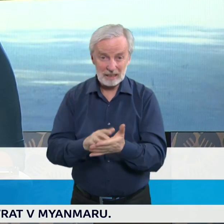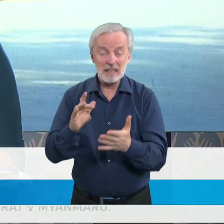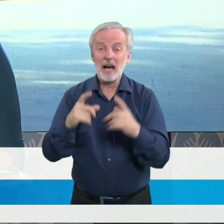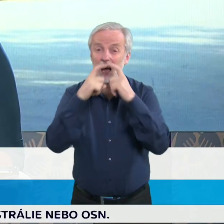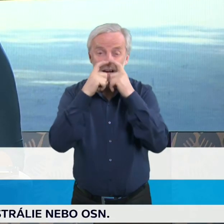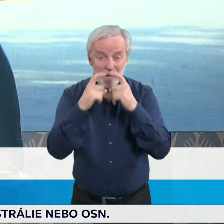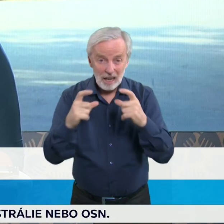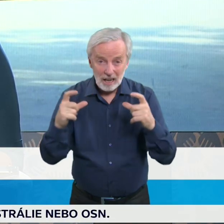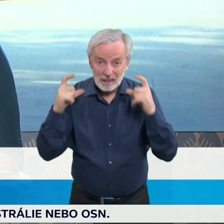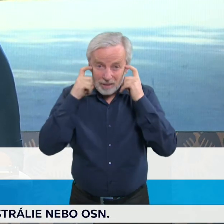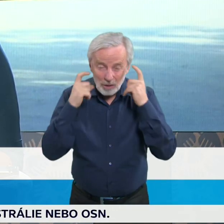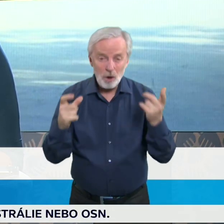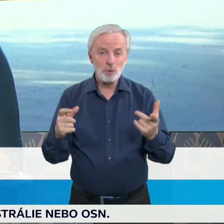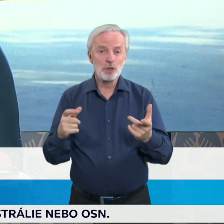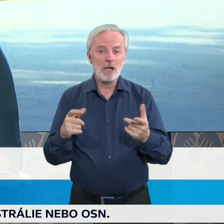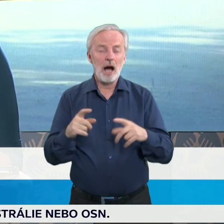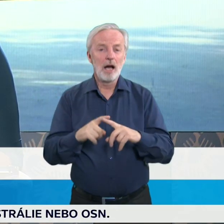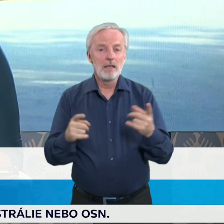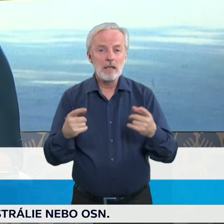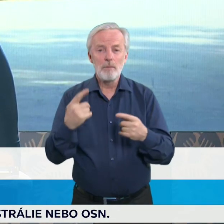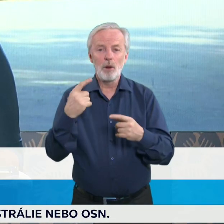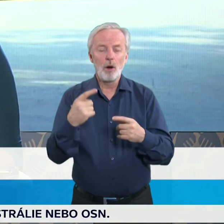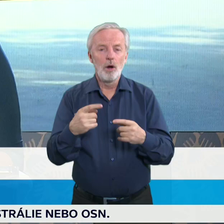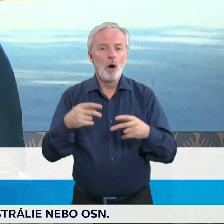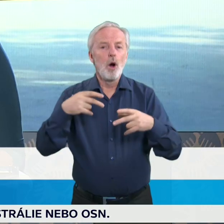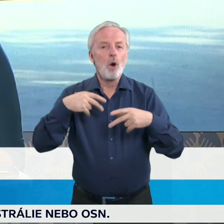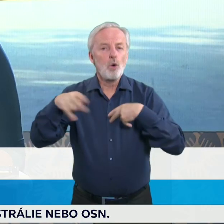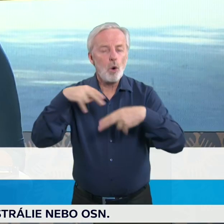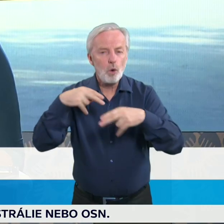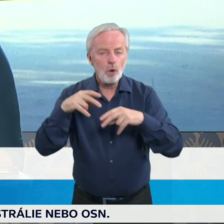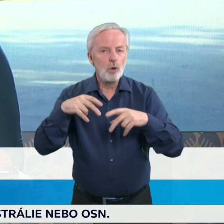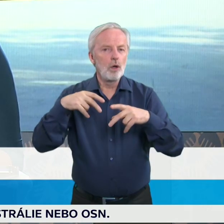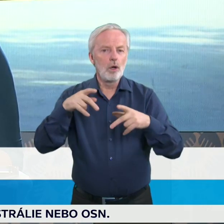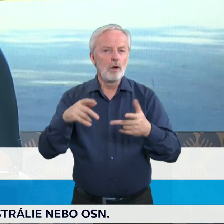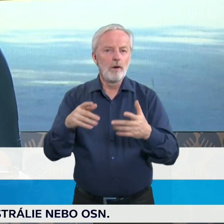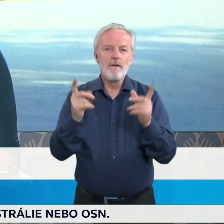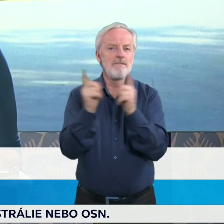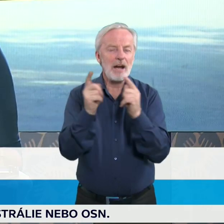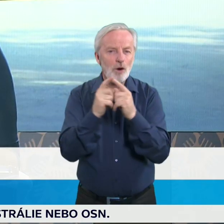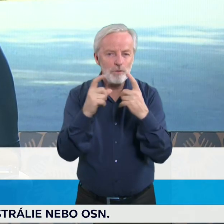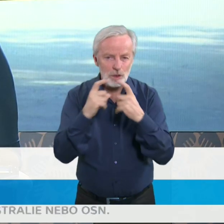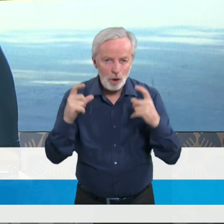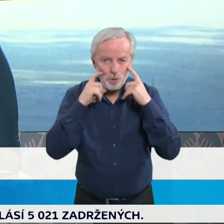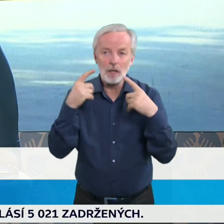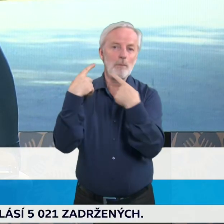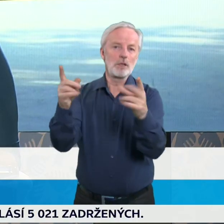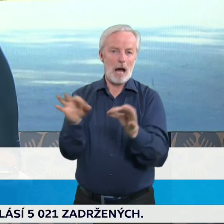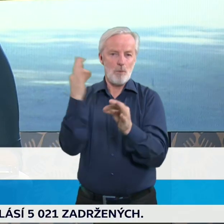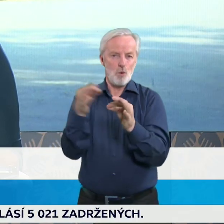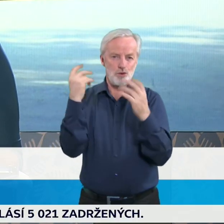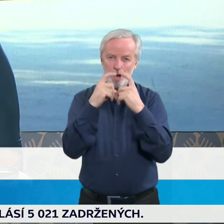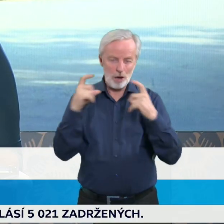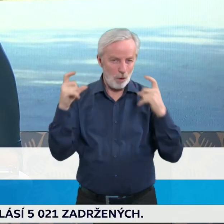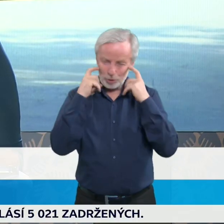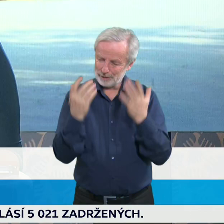ani obličejových masek pro veřejnost tzv. komunitní roušky, které zahrnují různé formy podomácku ušitých roušek nebo komerčních roušek